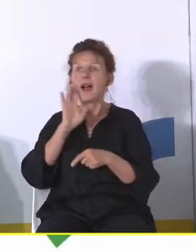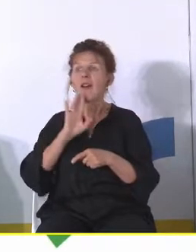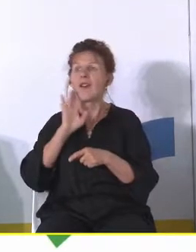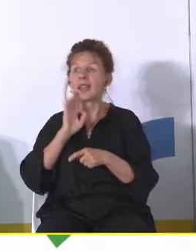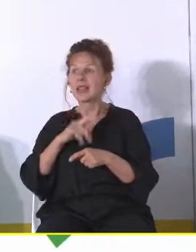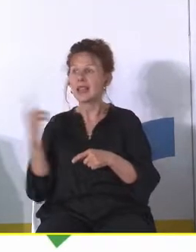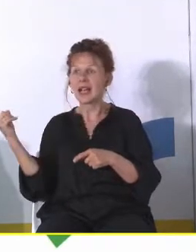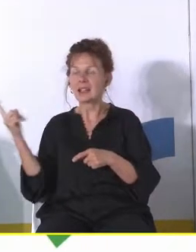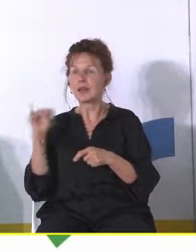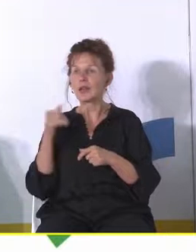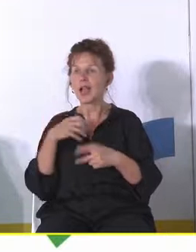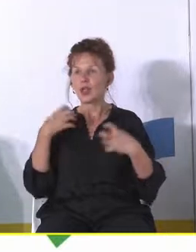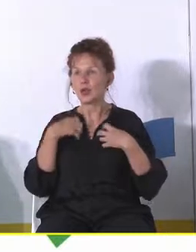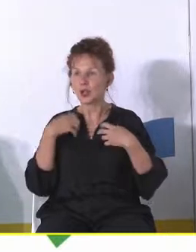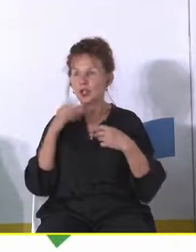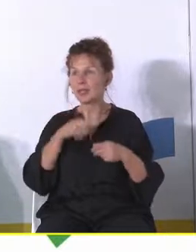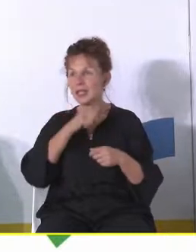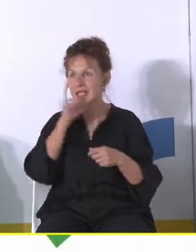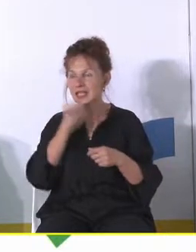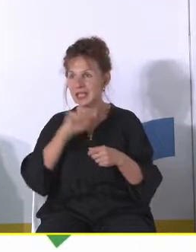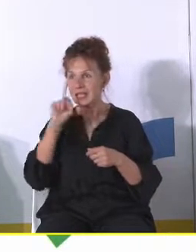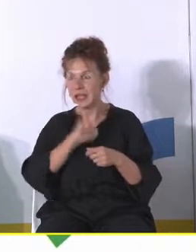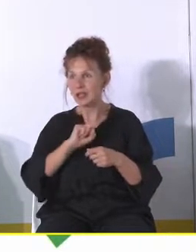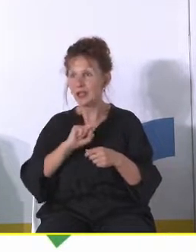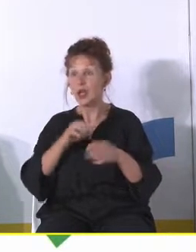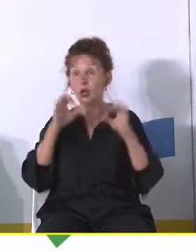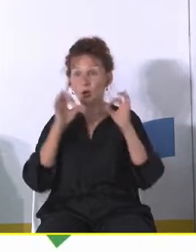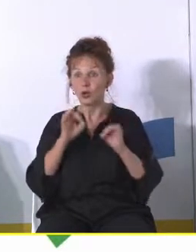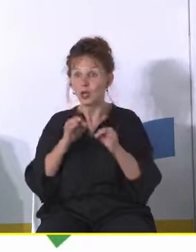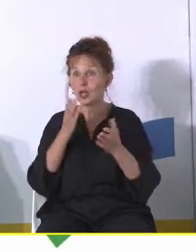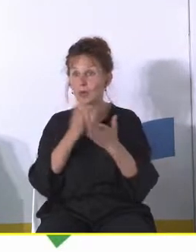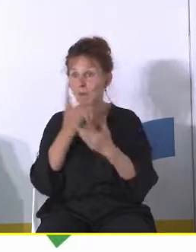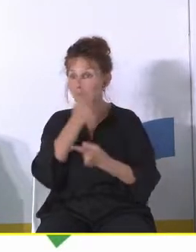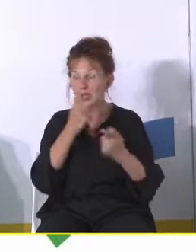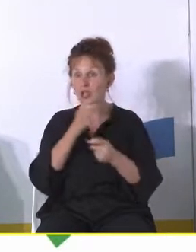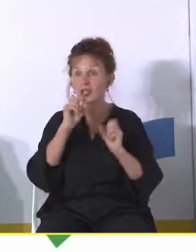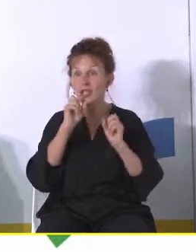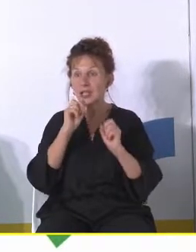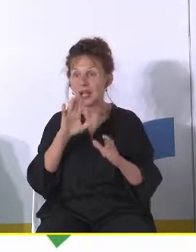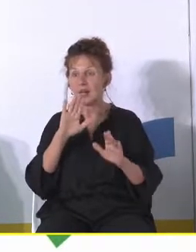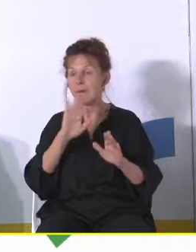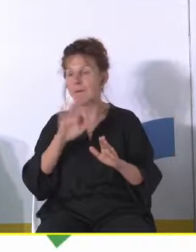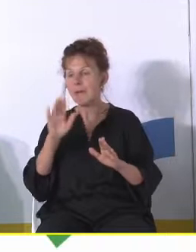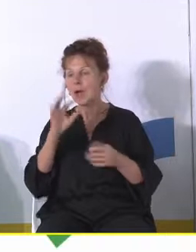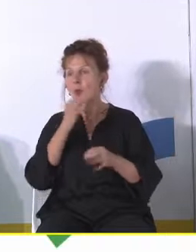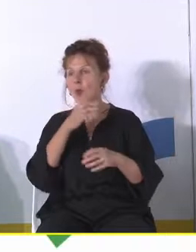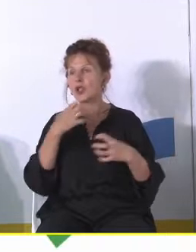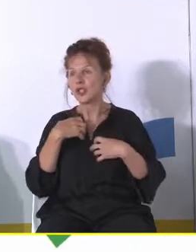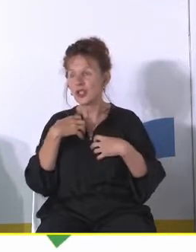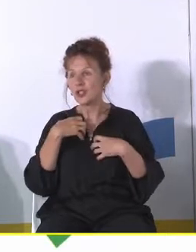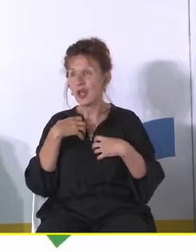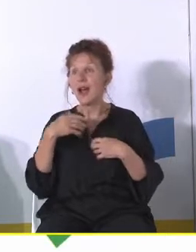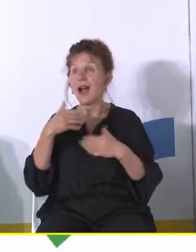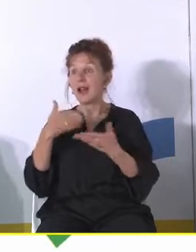będziecie seniorami to myślmy również dzisiaj nie tylko o tym jak mają młodzi żyć ale dajmy